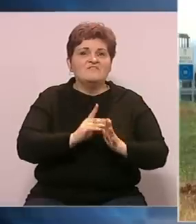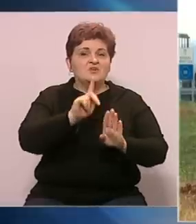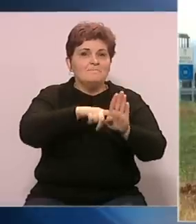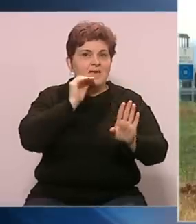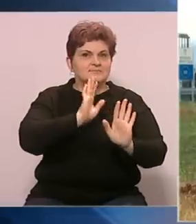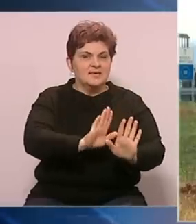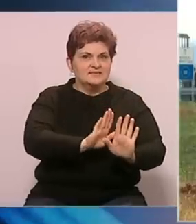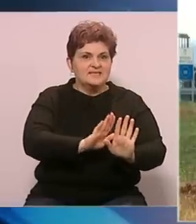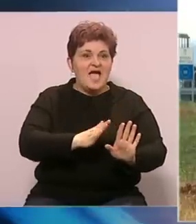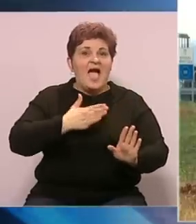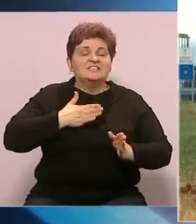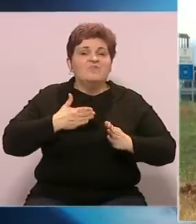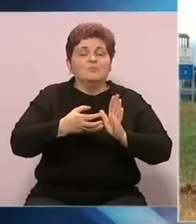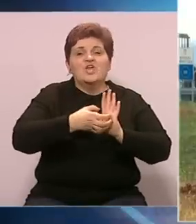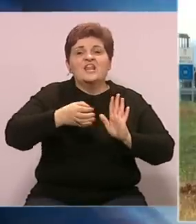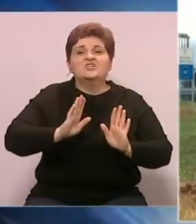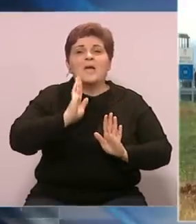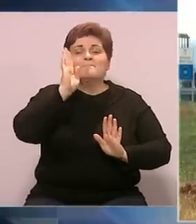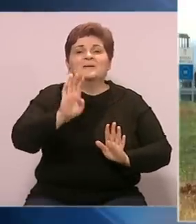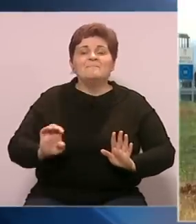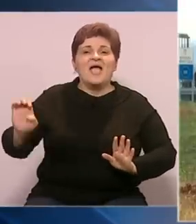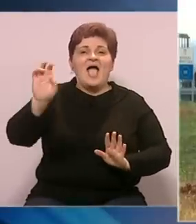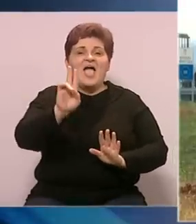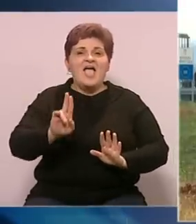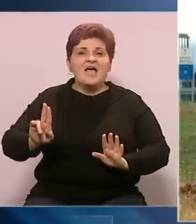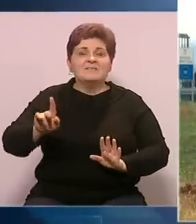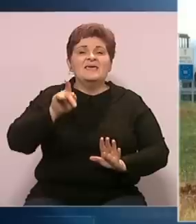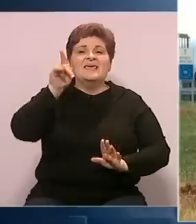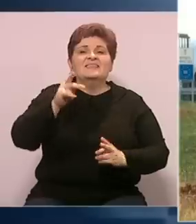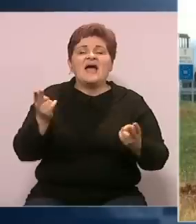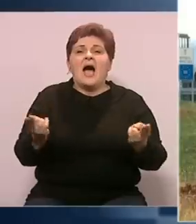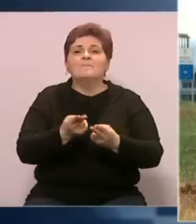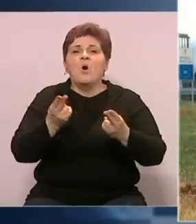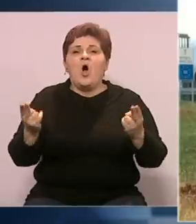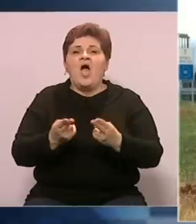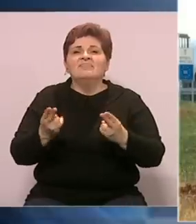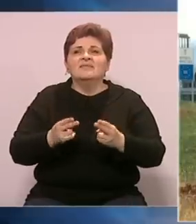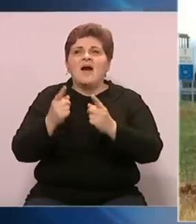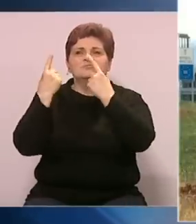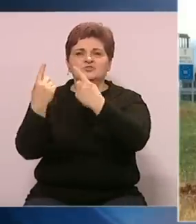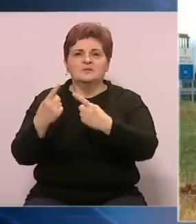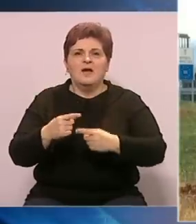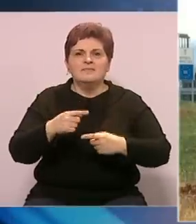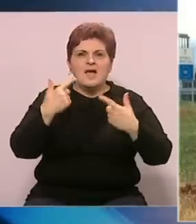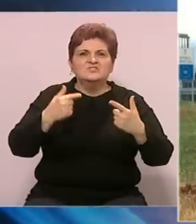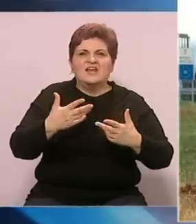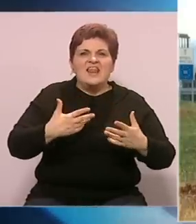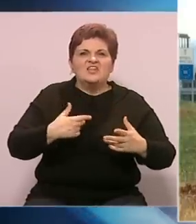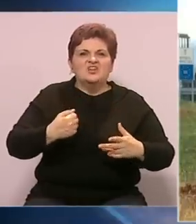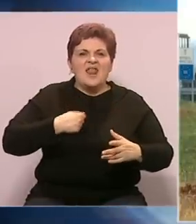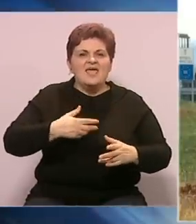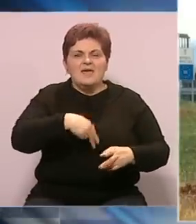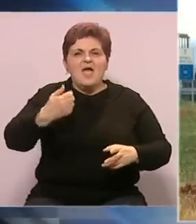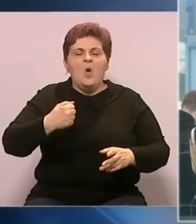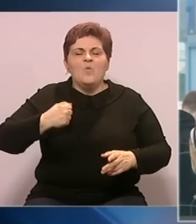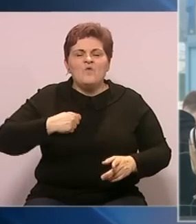mjesec dana, a svoj put žele nastaviti prema Evropskoj uniji i tamo tražiti azil. Razlog je jasan, bijeg on mobilizacije i